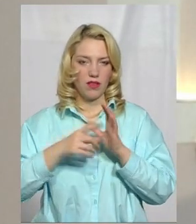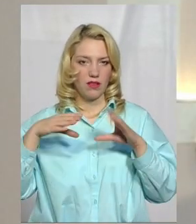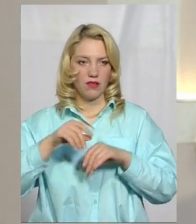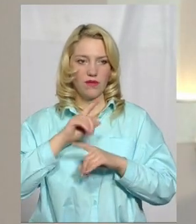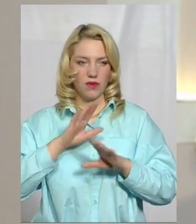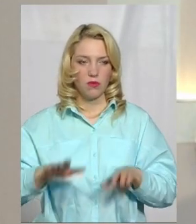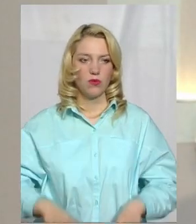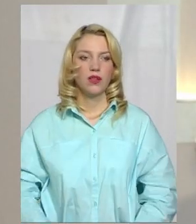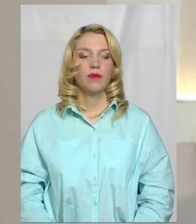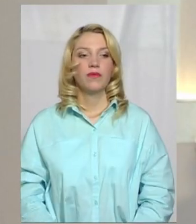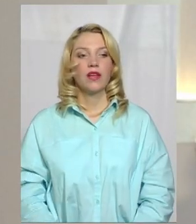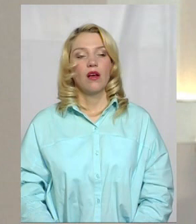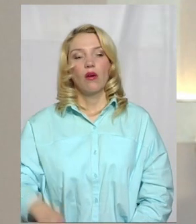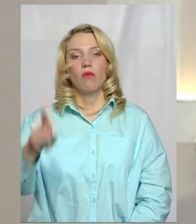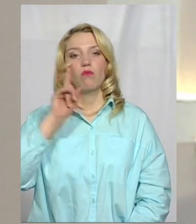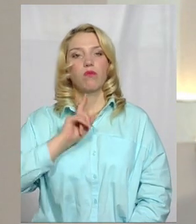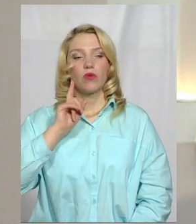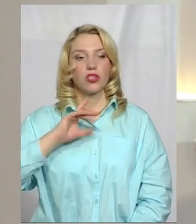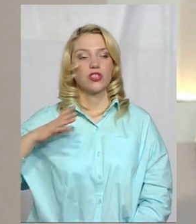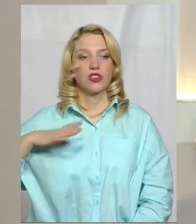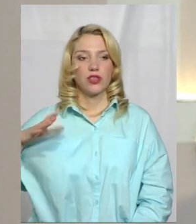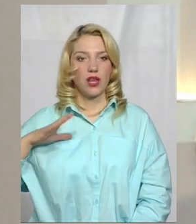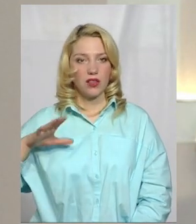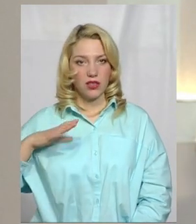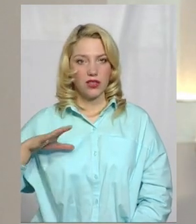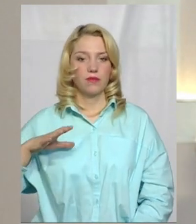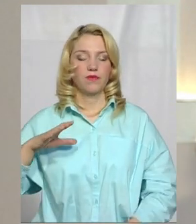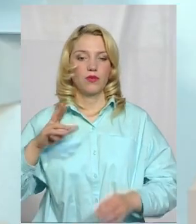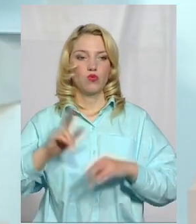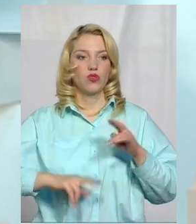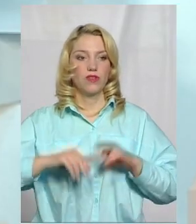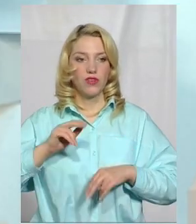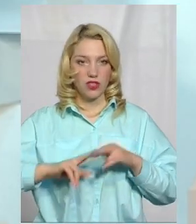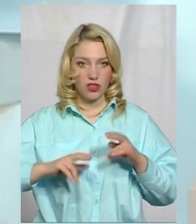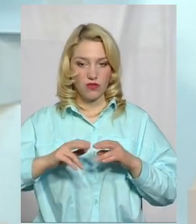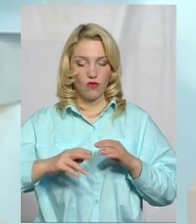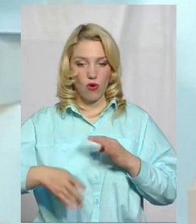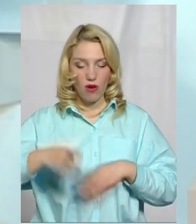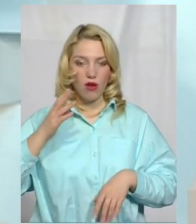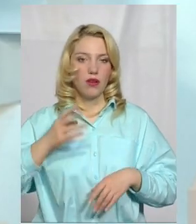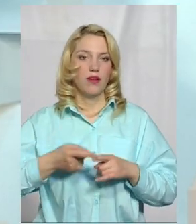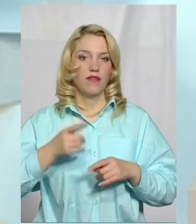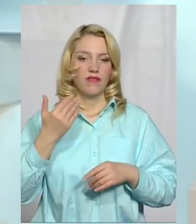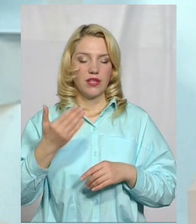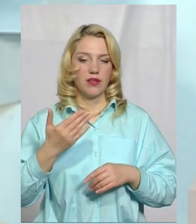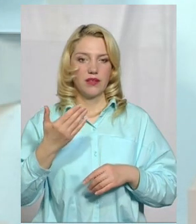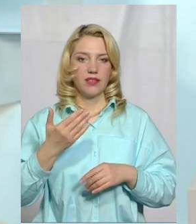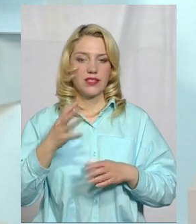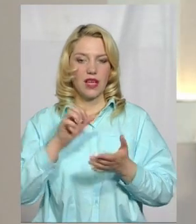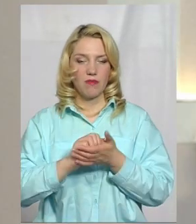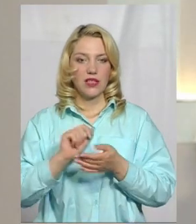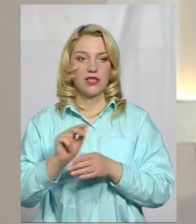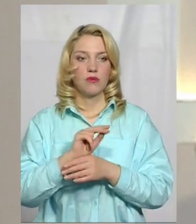Поки чекали будівництва, ви займалися ремонтами. А